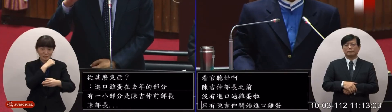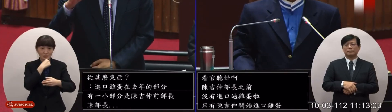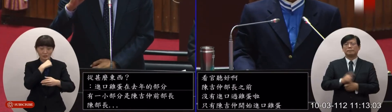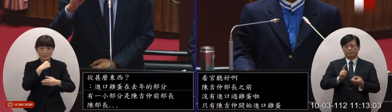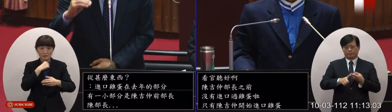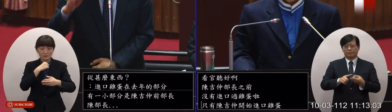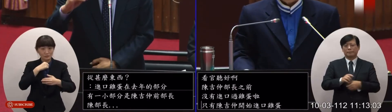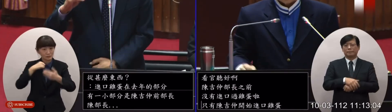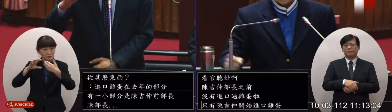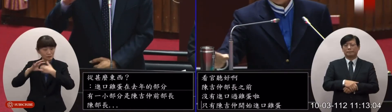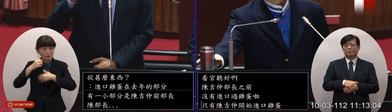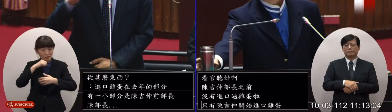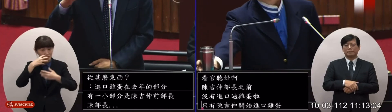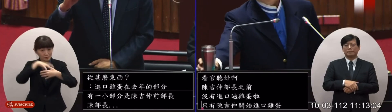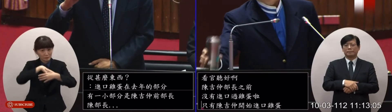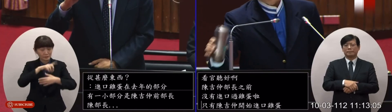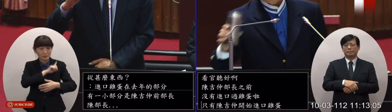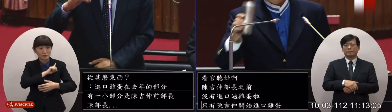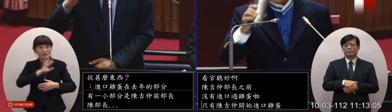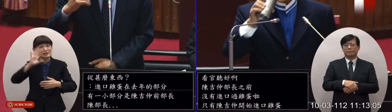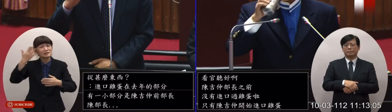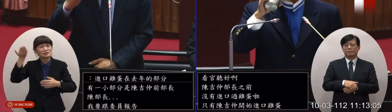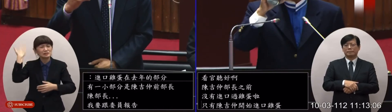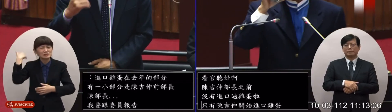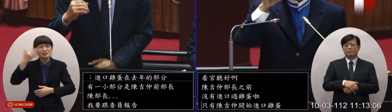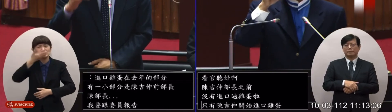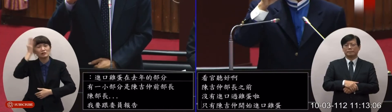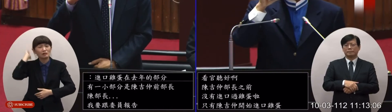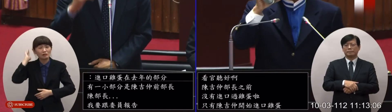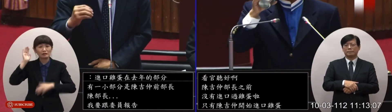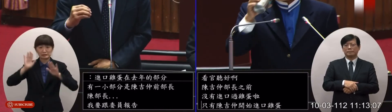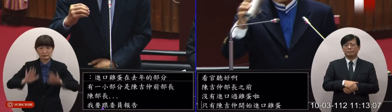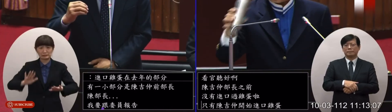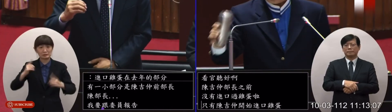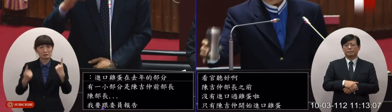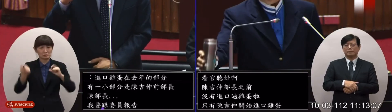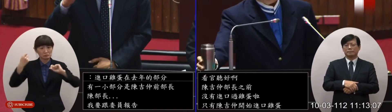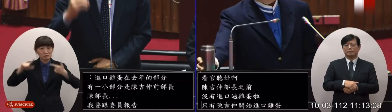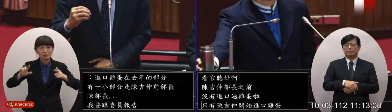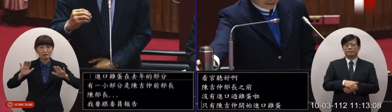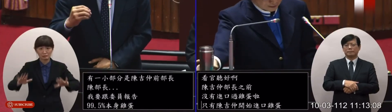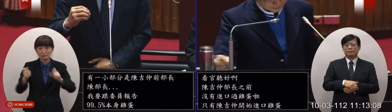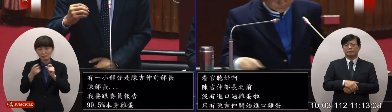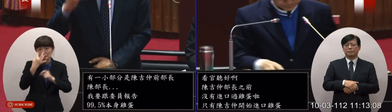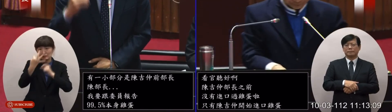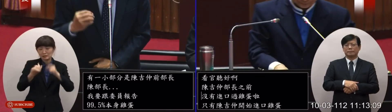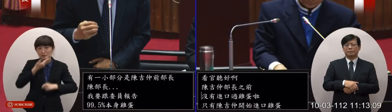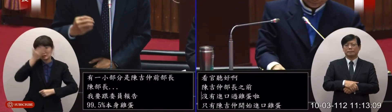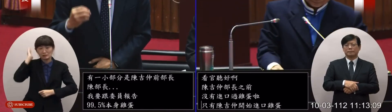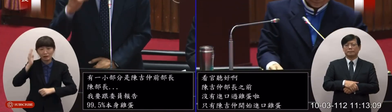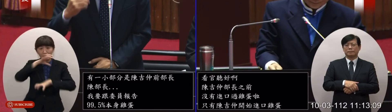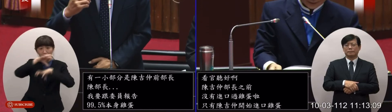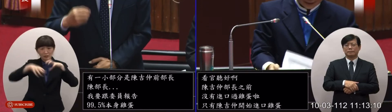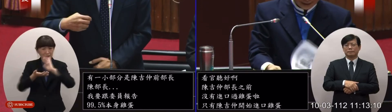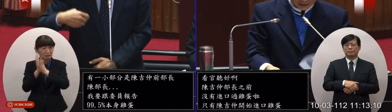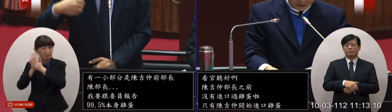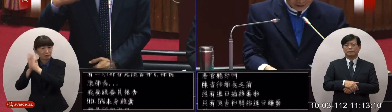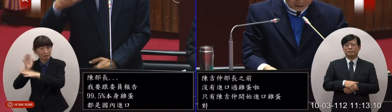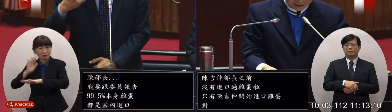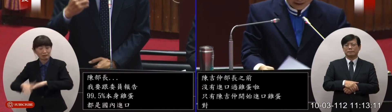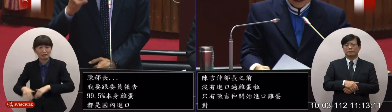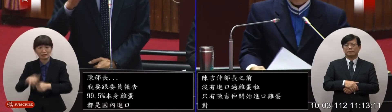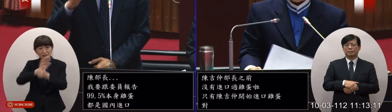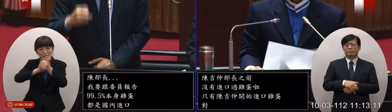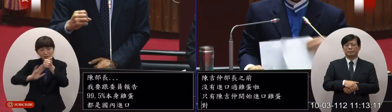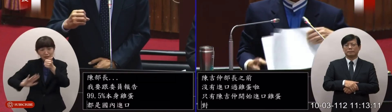那因為過去的天候不像這幾年因為氣候邊境環境的變化極端的氣候造成整